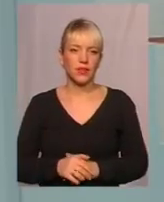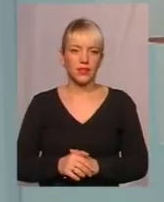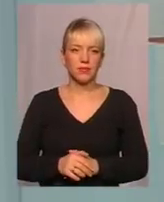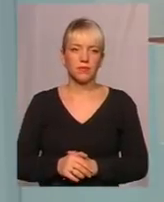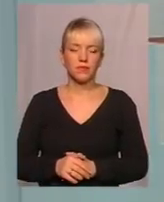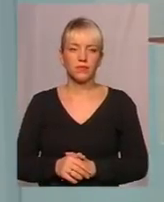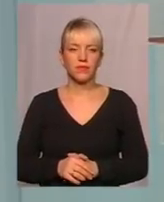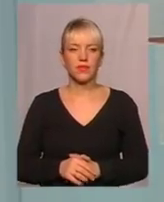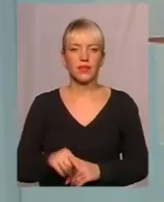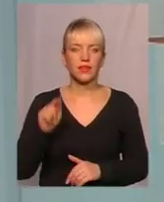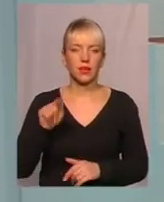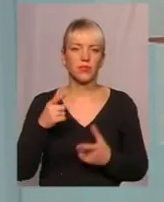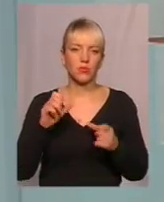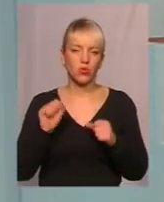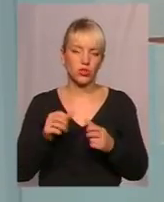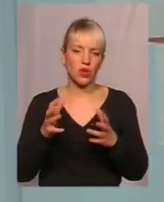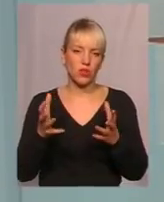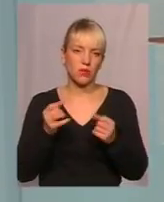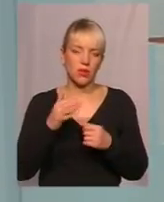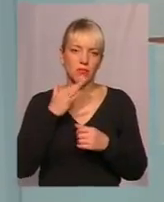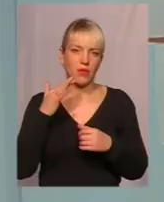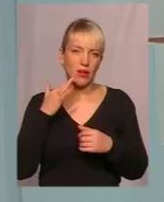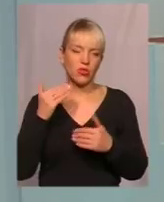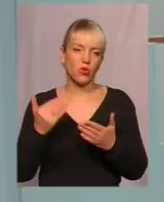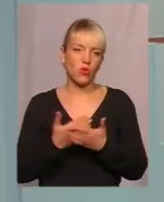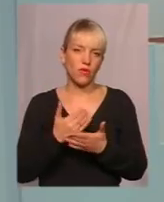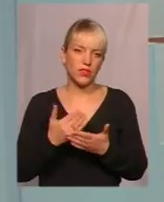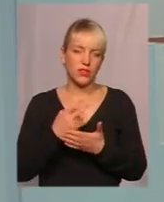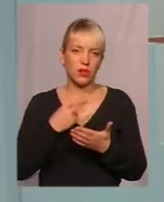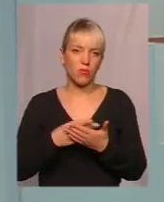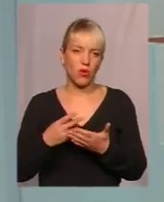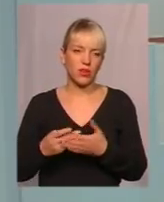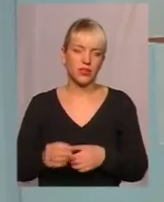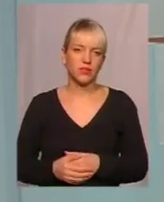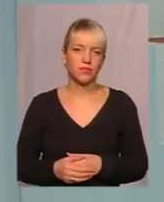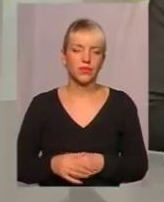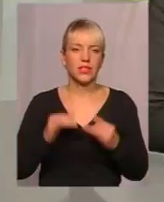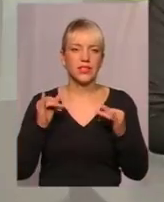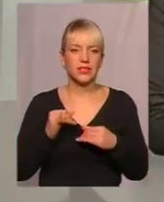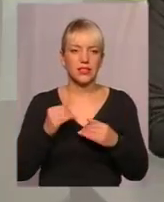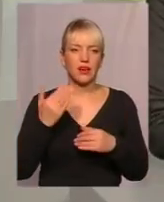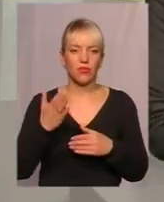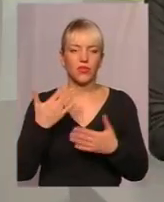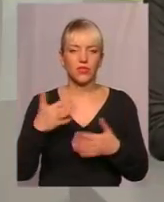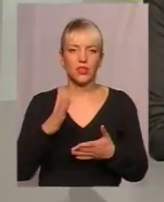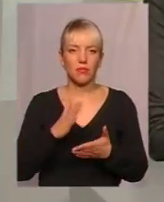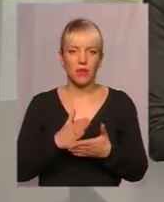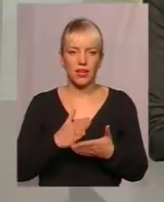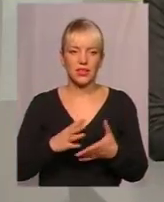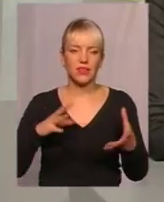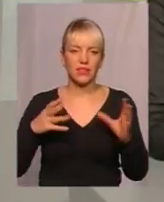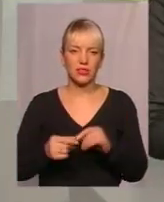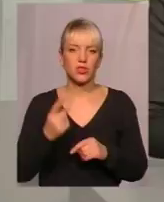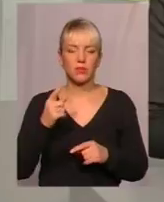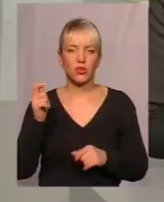глибинного там де можна отримати дуже багато таких новітніх поглядів А от цікаво ви вже маєте висновки з першого